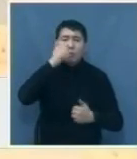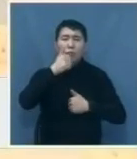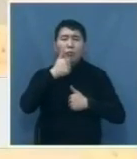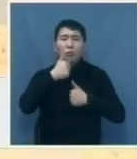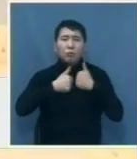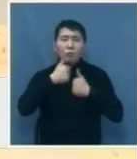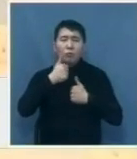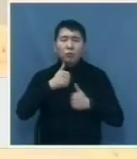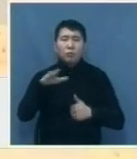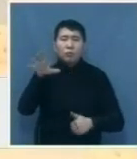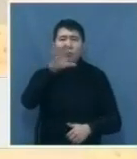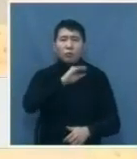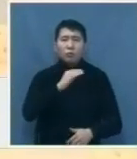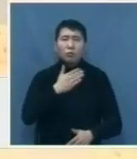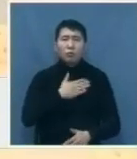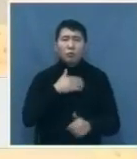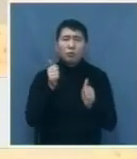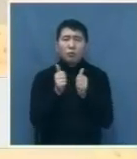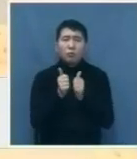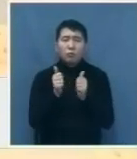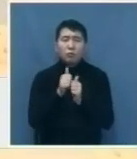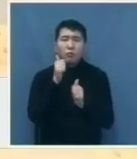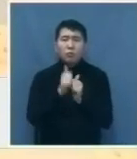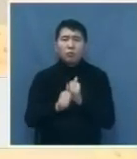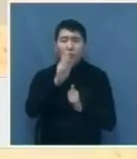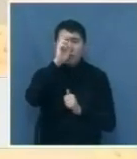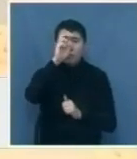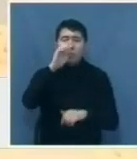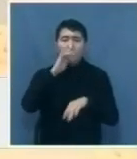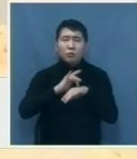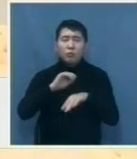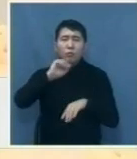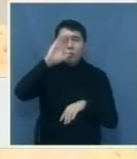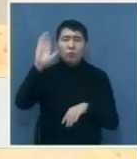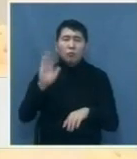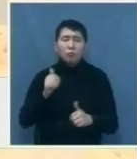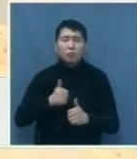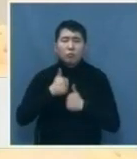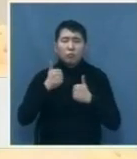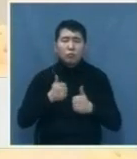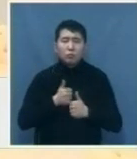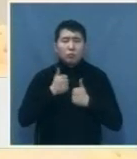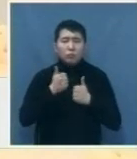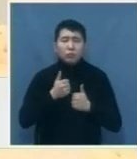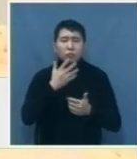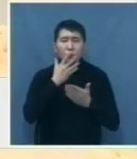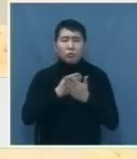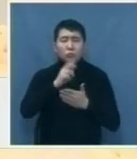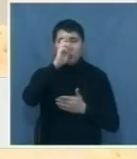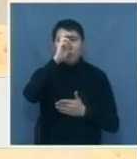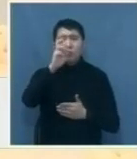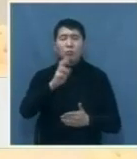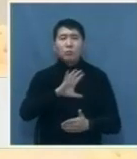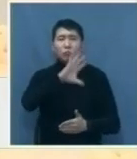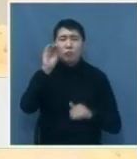всем, с нашими соседями. Потому что каждое государство, Центральная Азия, сейчас стремится со своей стороны, используя